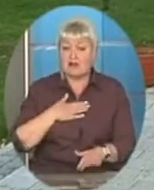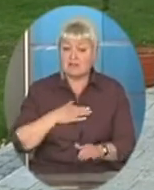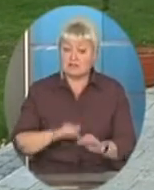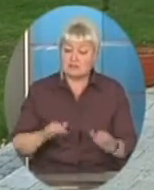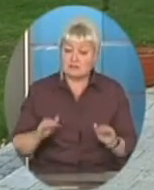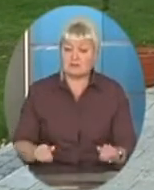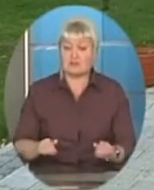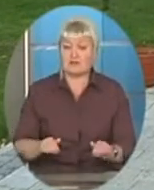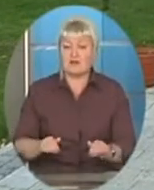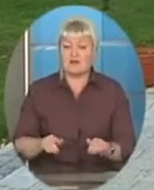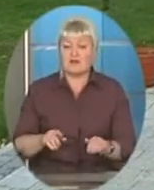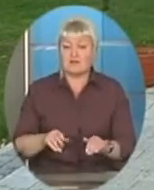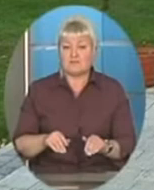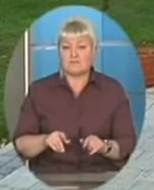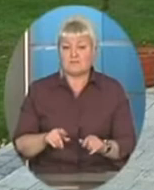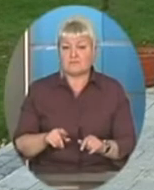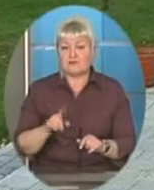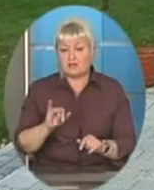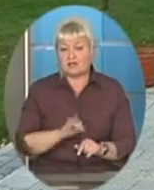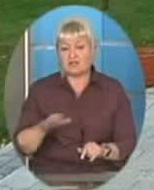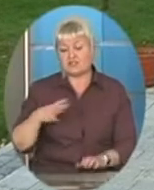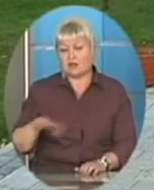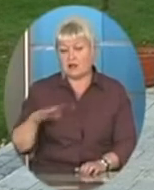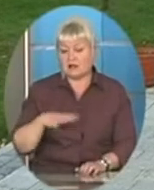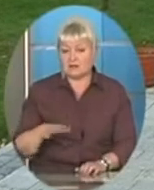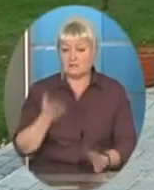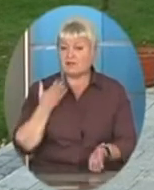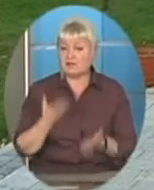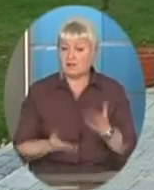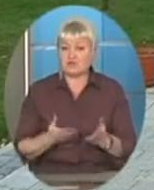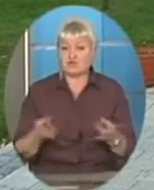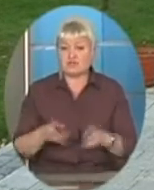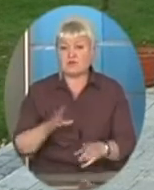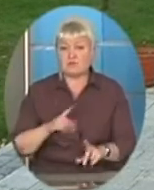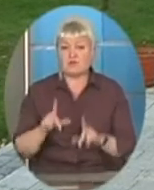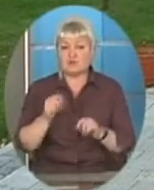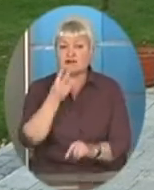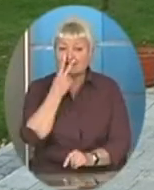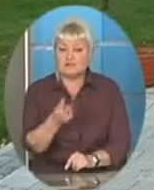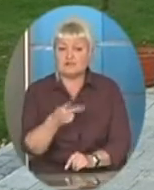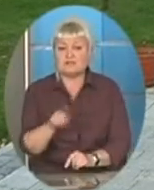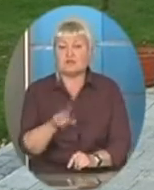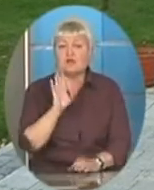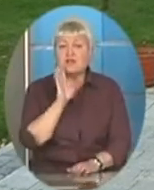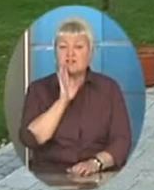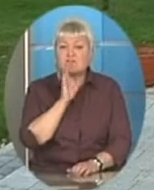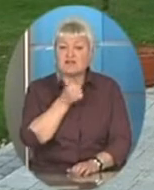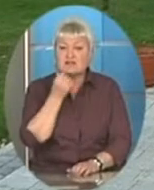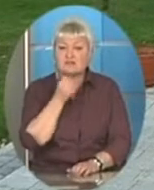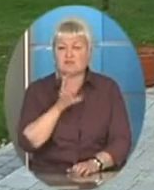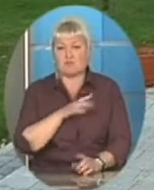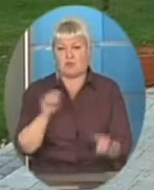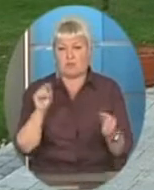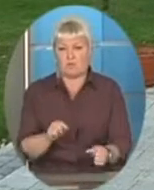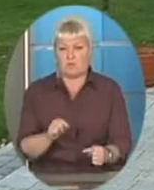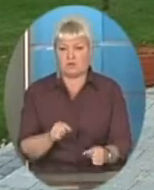якщо вони будуть, хто би там не був. І чекали, тобто якщо треба було їхати дивитися, то дівчатка старші проти були.